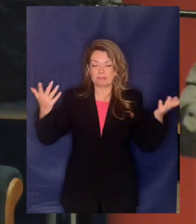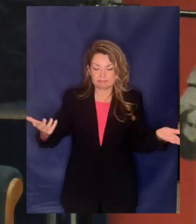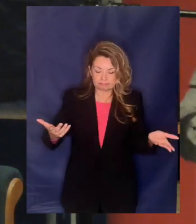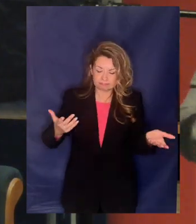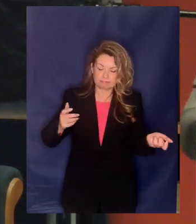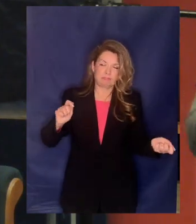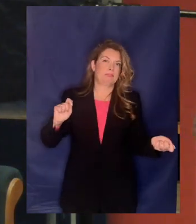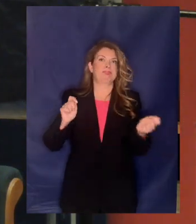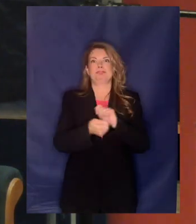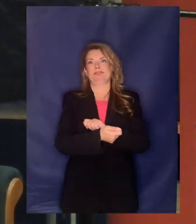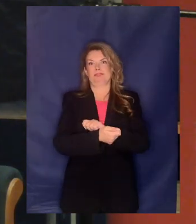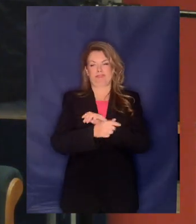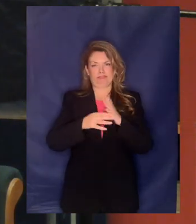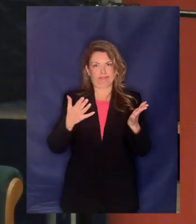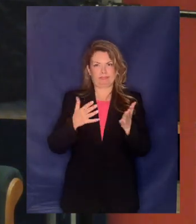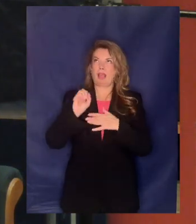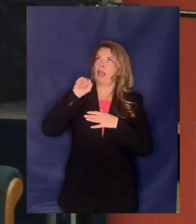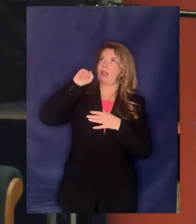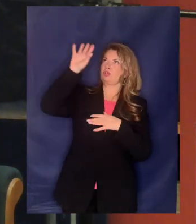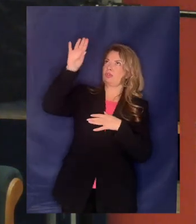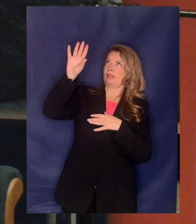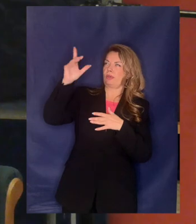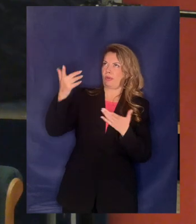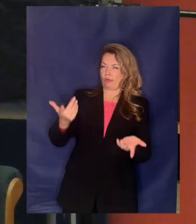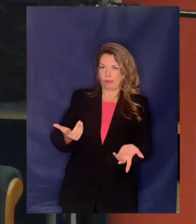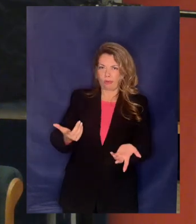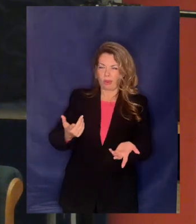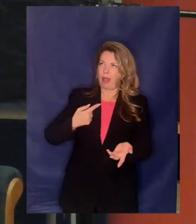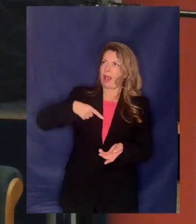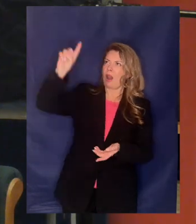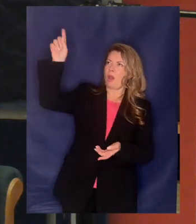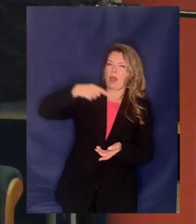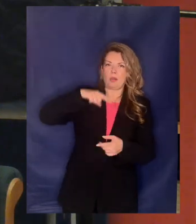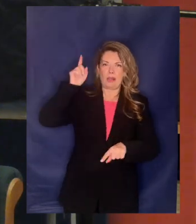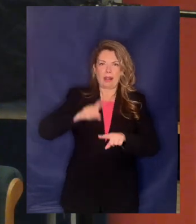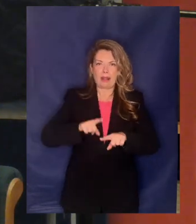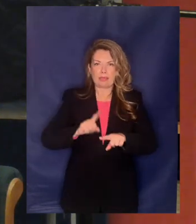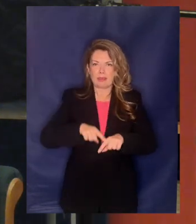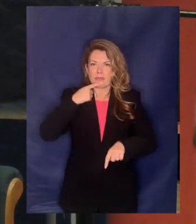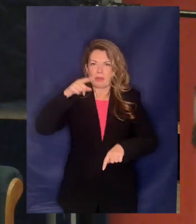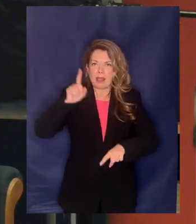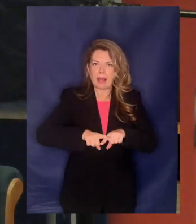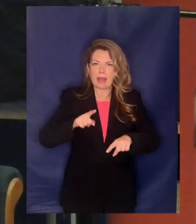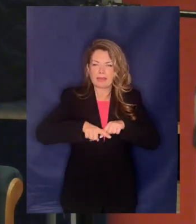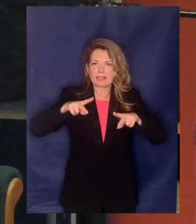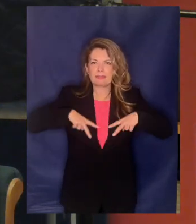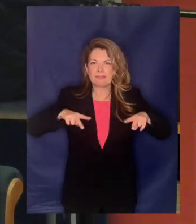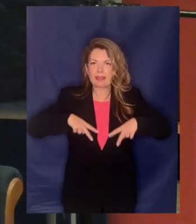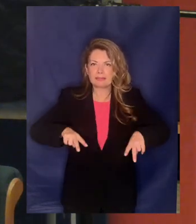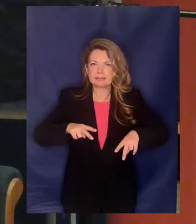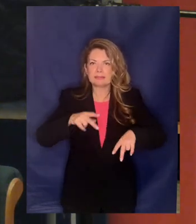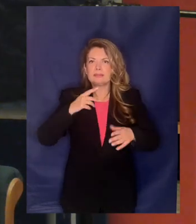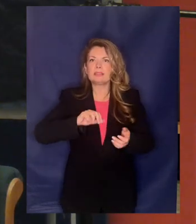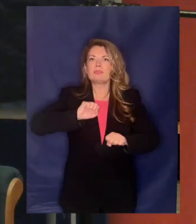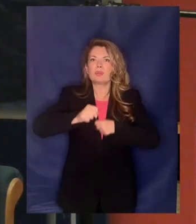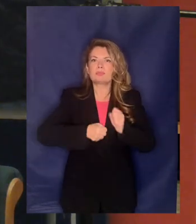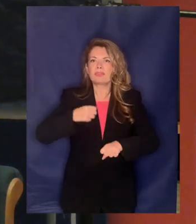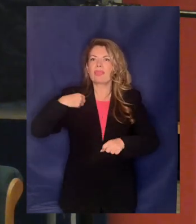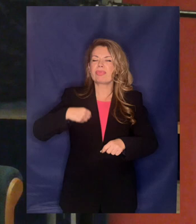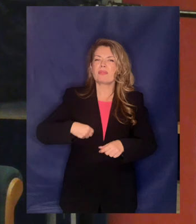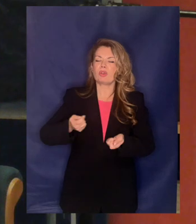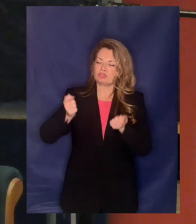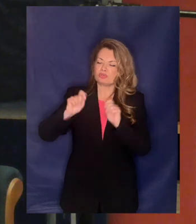διεθνής πρακτική έχουμε μια συνεχή προσπάθεια ιδιωτικοποίησης των νερών στην χώρα μας